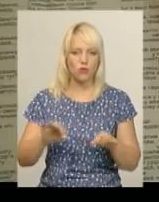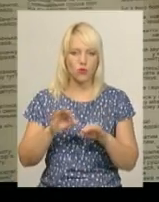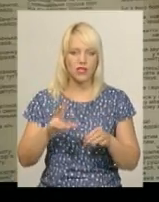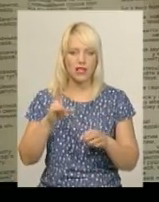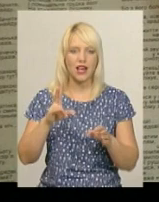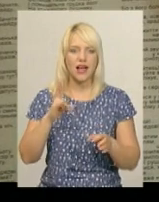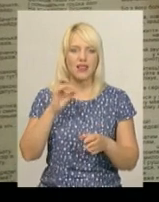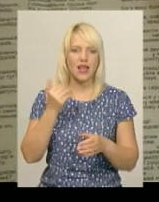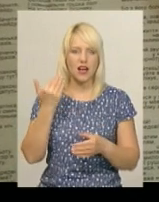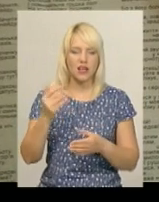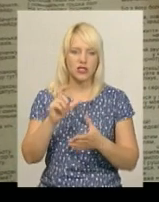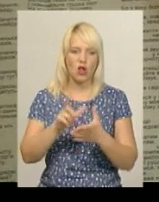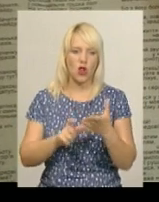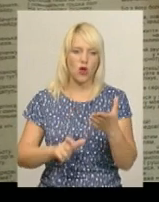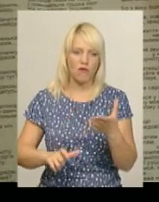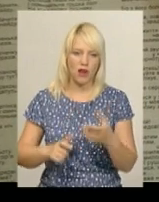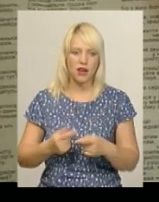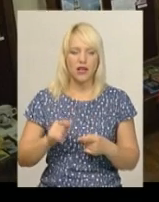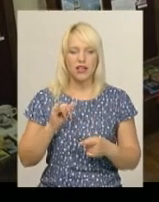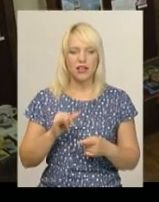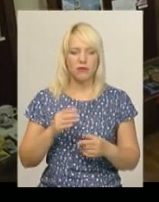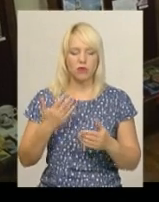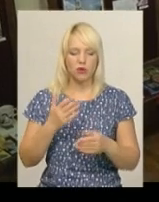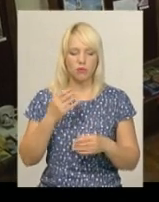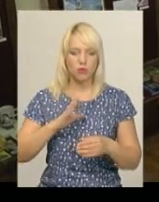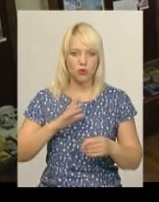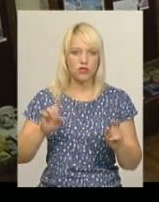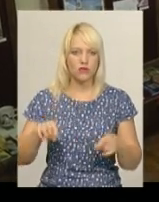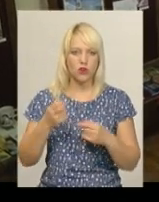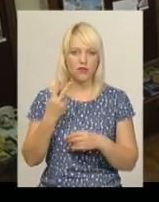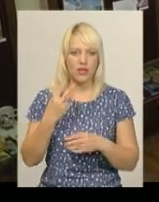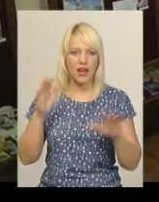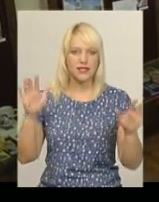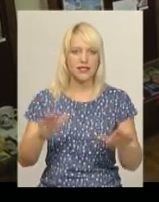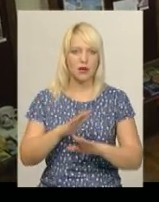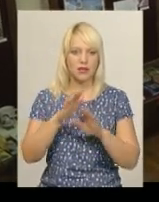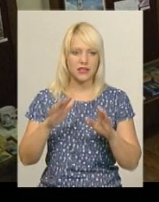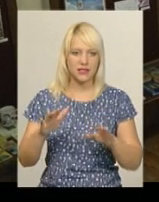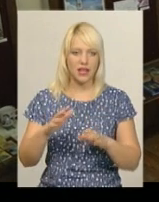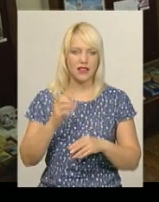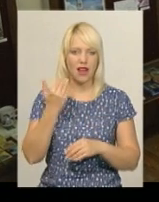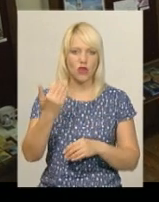співпраці було створено диск «Посвітається», де уміщено 12 пісень у виконанні Володимира Смотрителя.